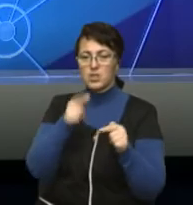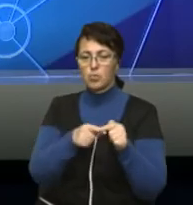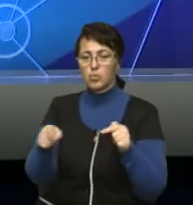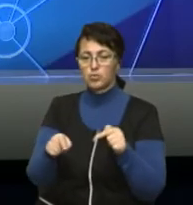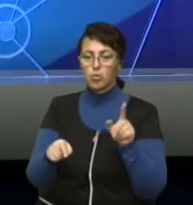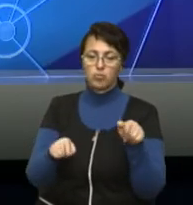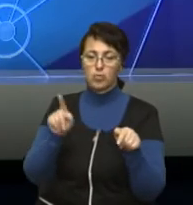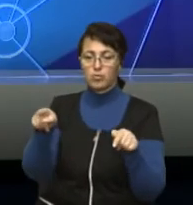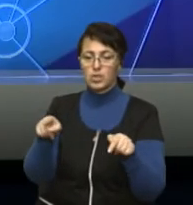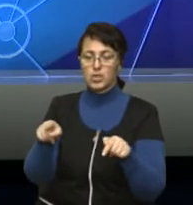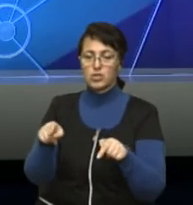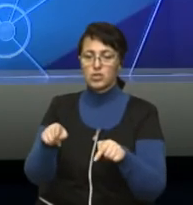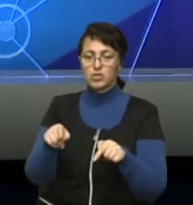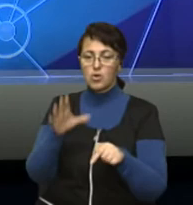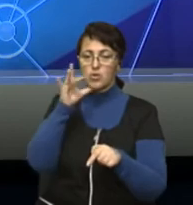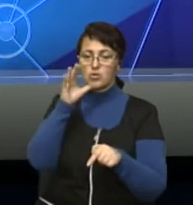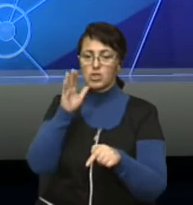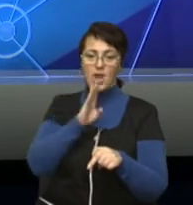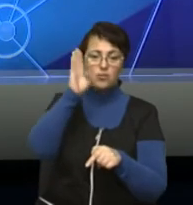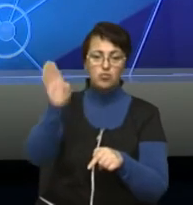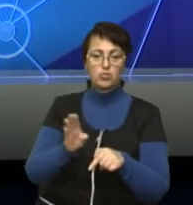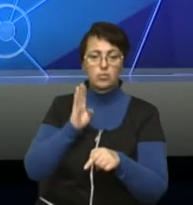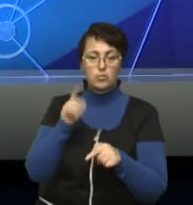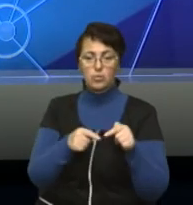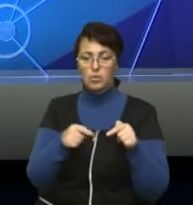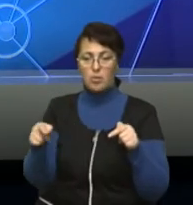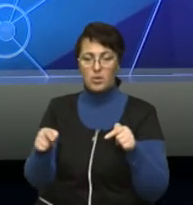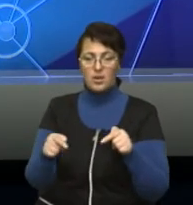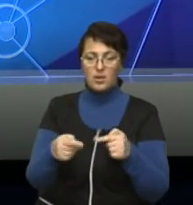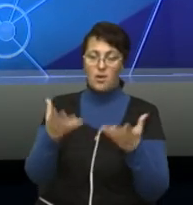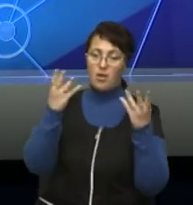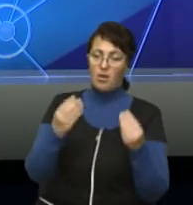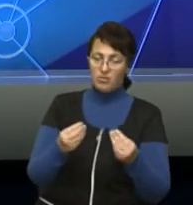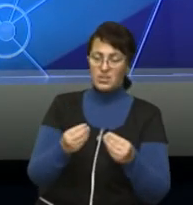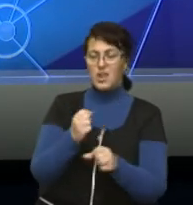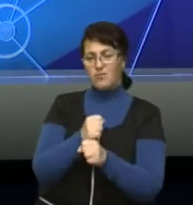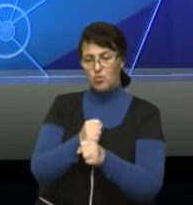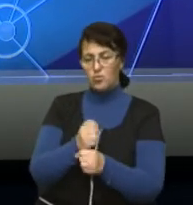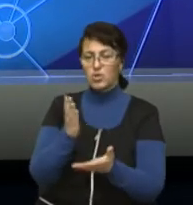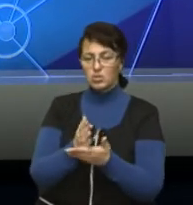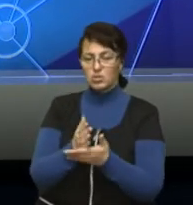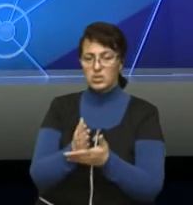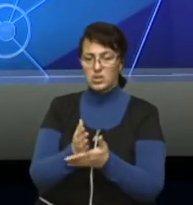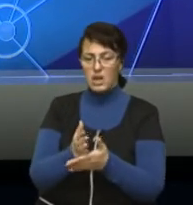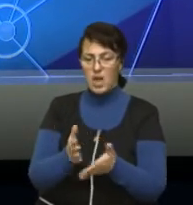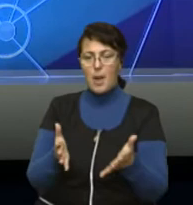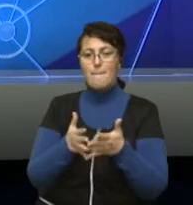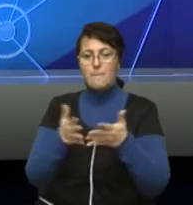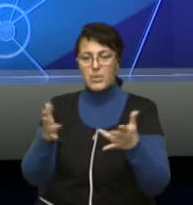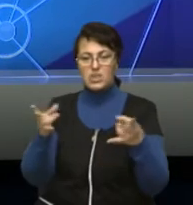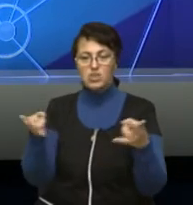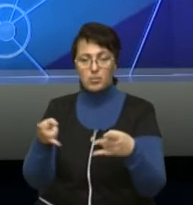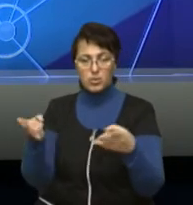чи іншого часу доби. Тому що, напевно, що в денний час доби, робочий час є більший попит, а